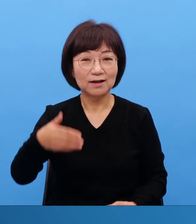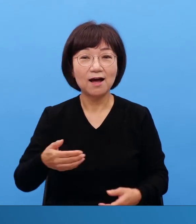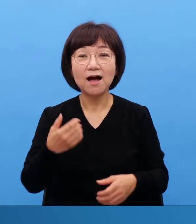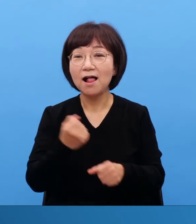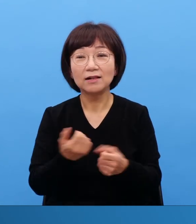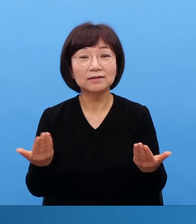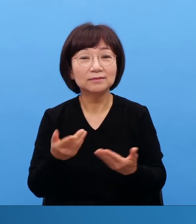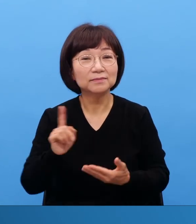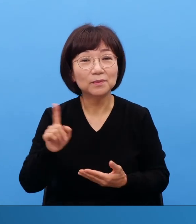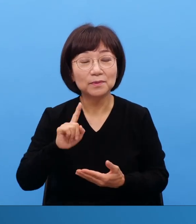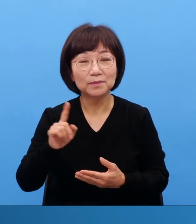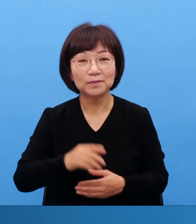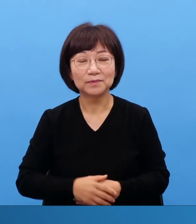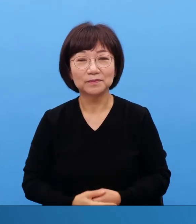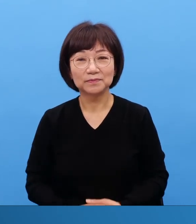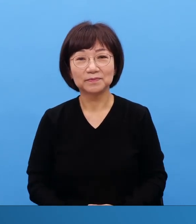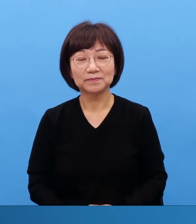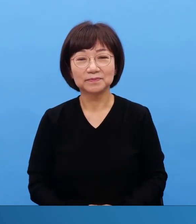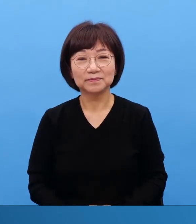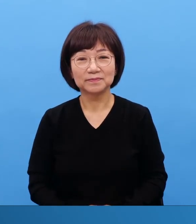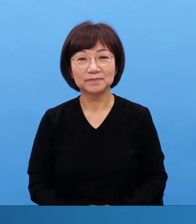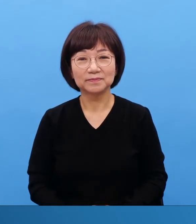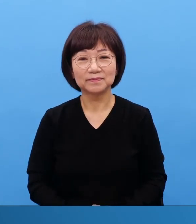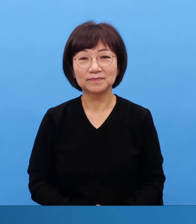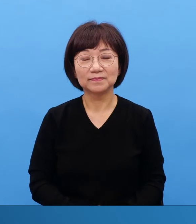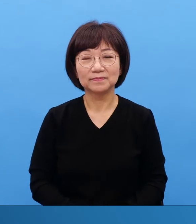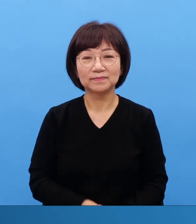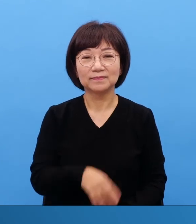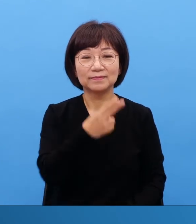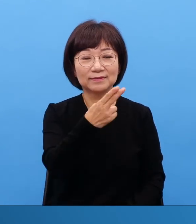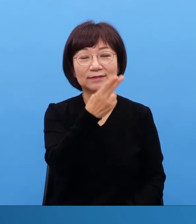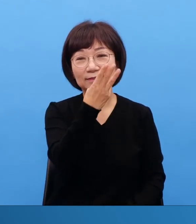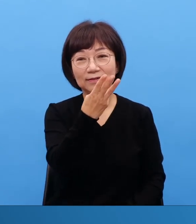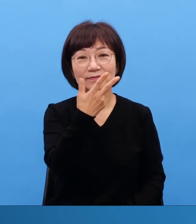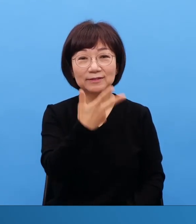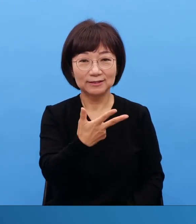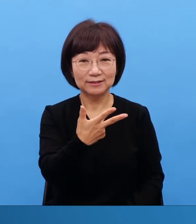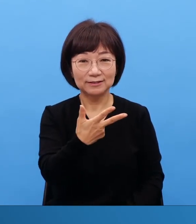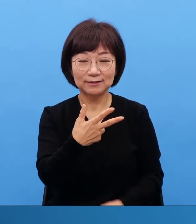갔더니까지 우리랑 같이 가는거지 뭐 하나님 말씀이니까 가지 안 그러면 갈 필요 없잖아요